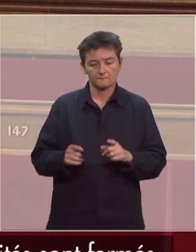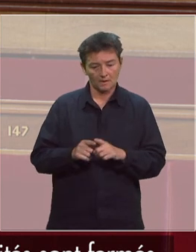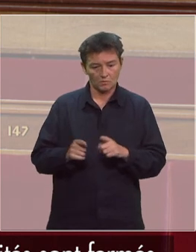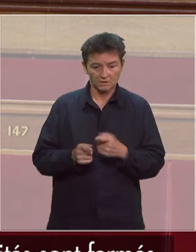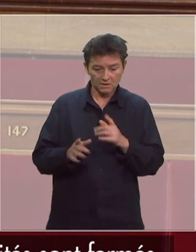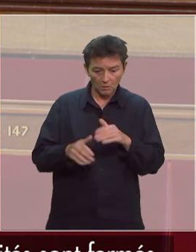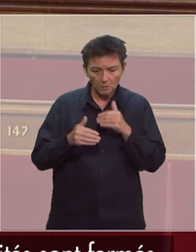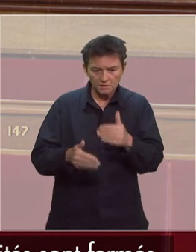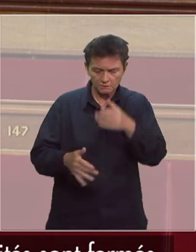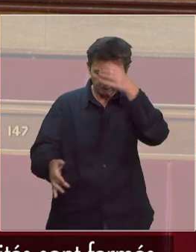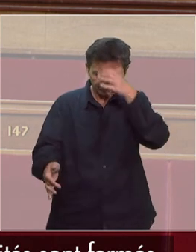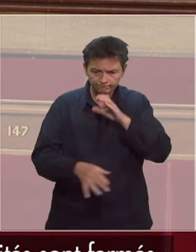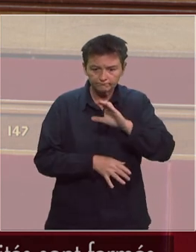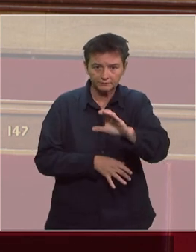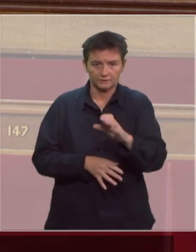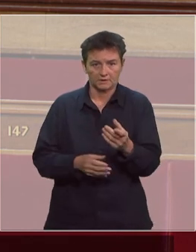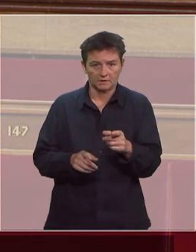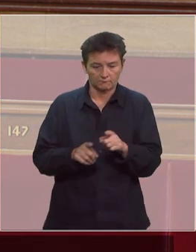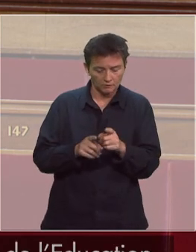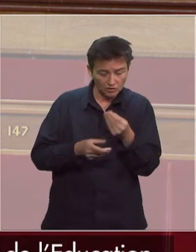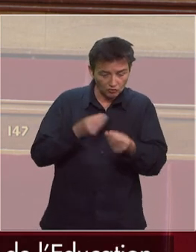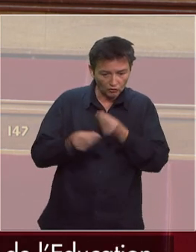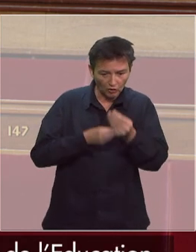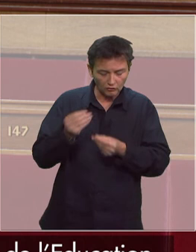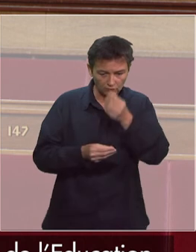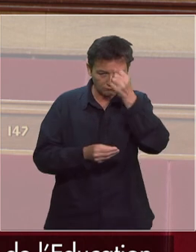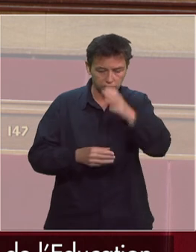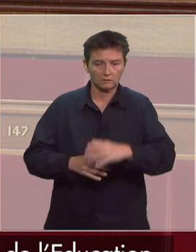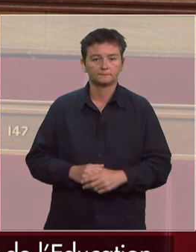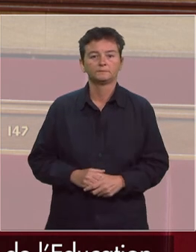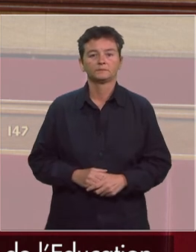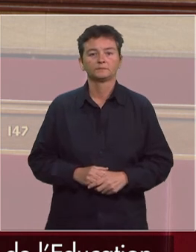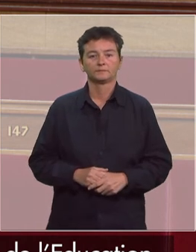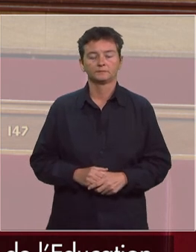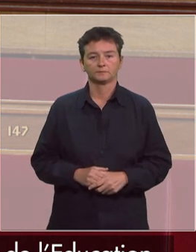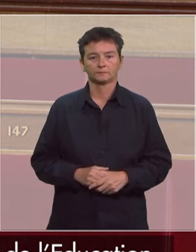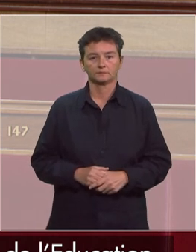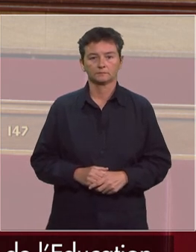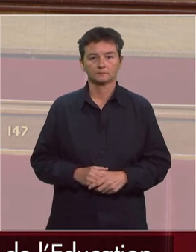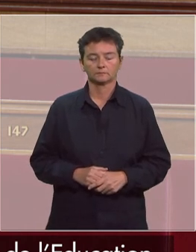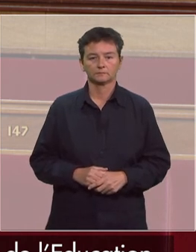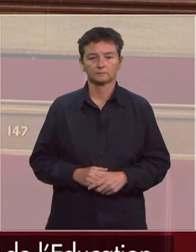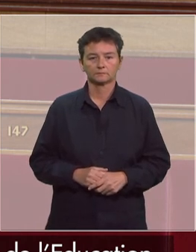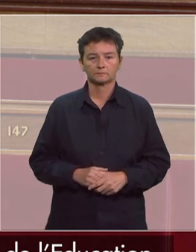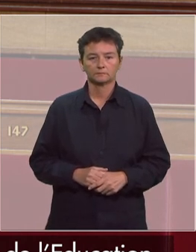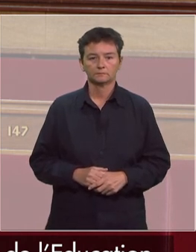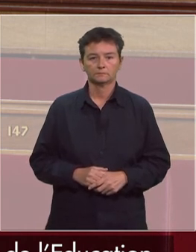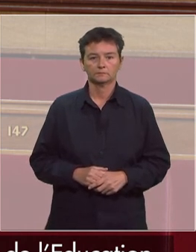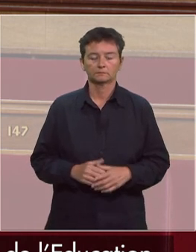connaissances et leur faire acquérir de nouveaux savoirs dans ces conditions